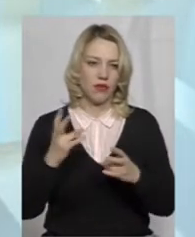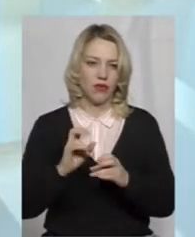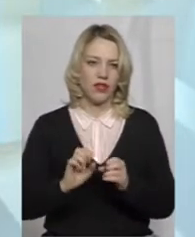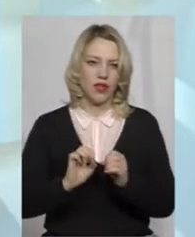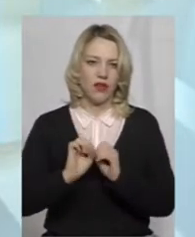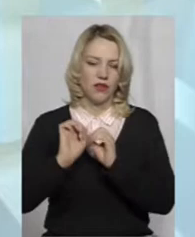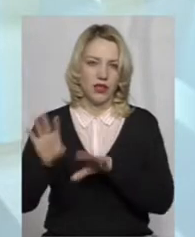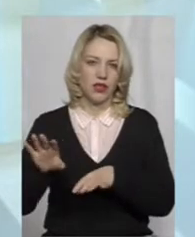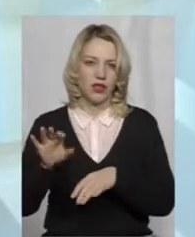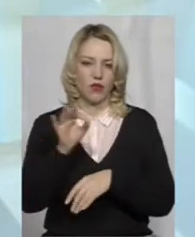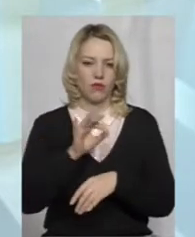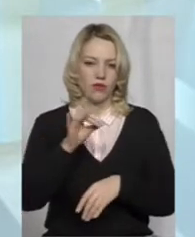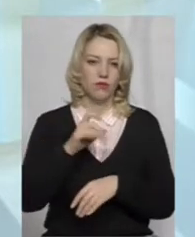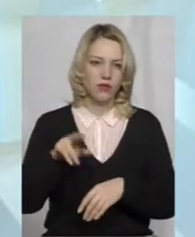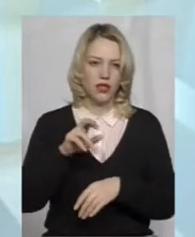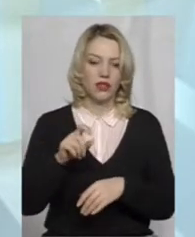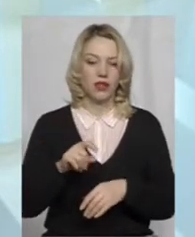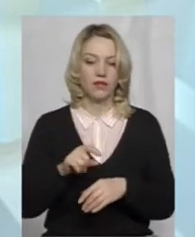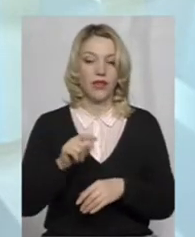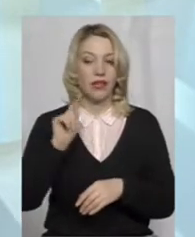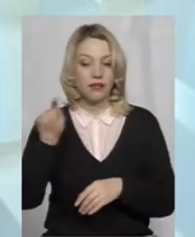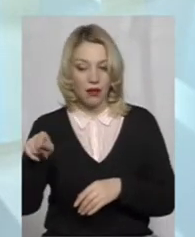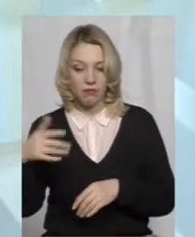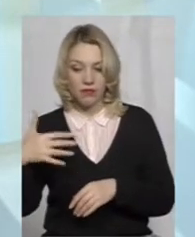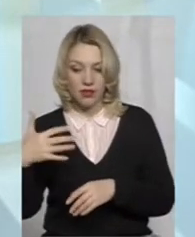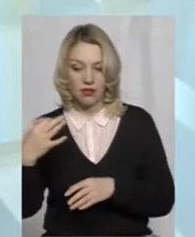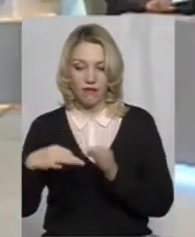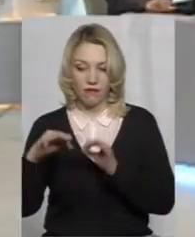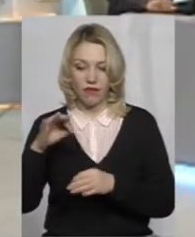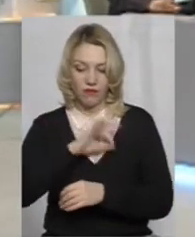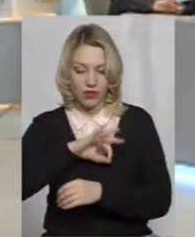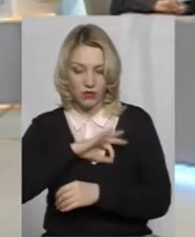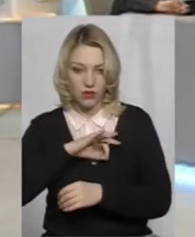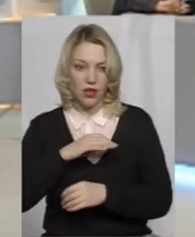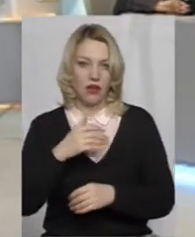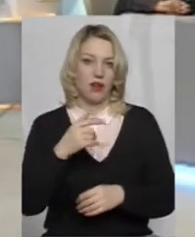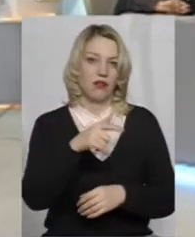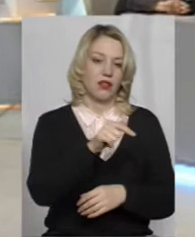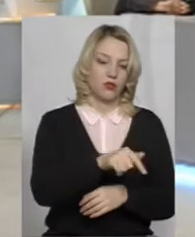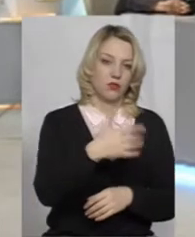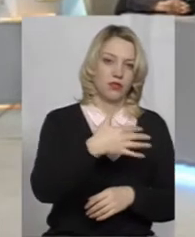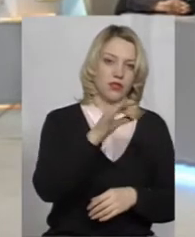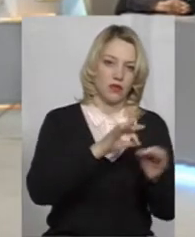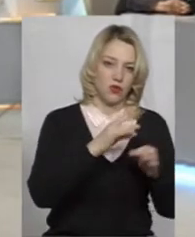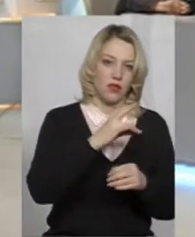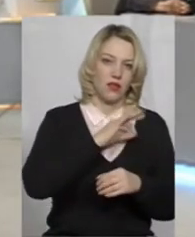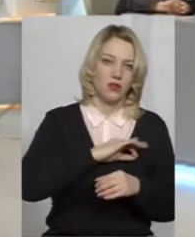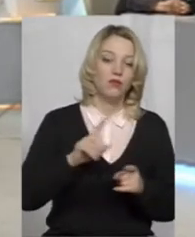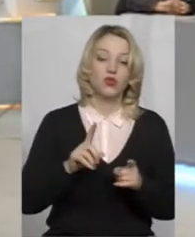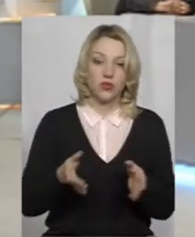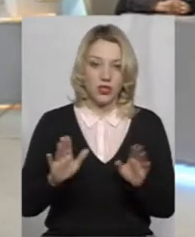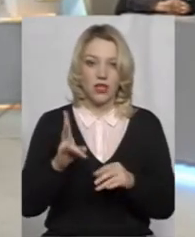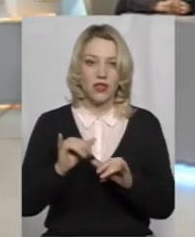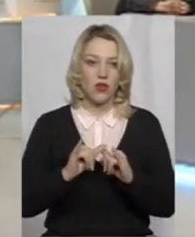обласному, обласною радію. Тобто там 50% віддати. Ну, щось лишається на розвиток? Щось лишається? Ну, щось